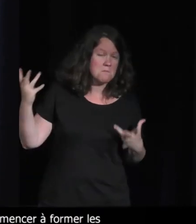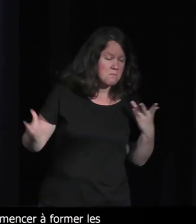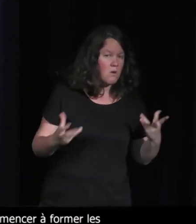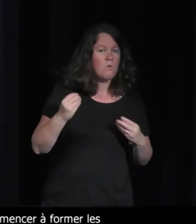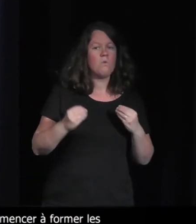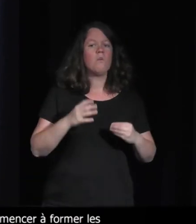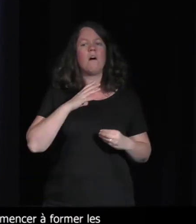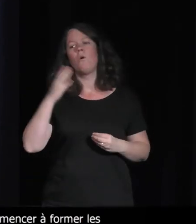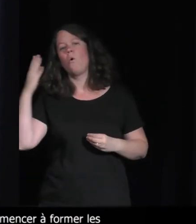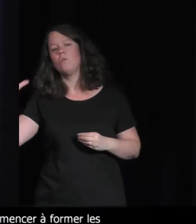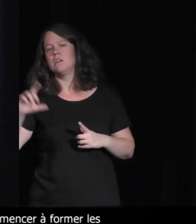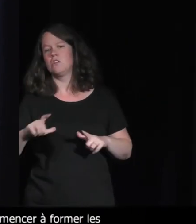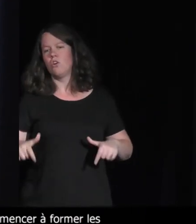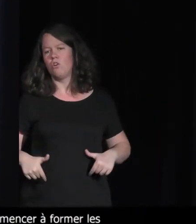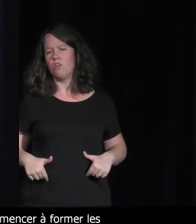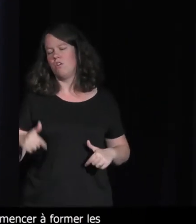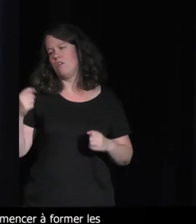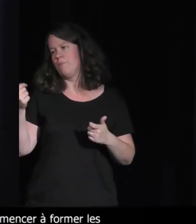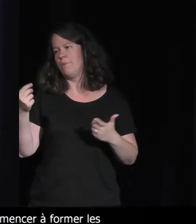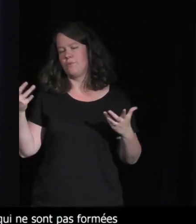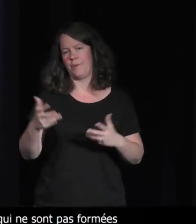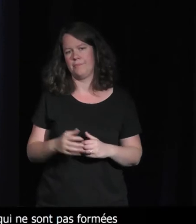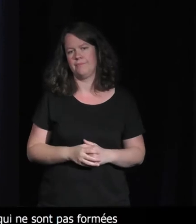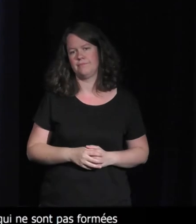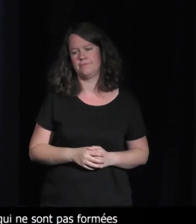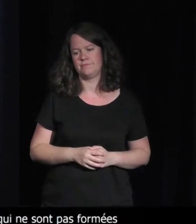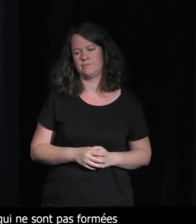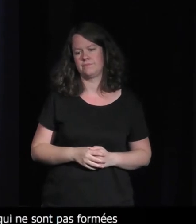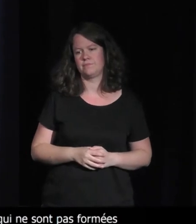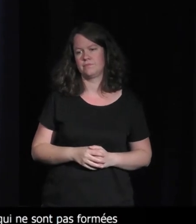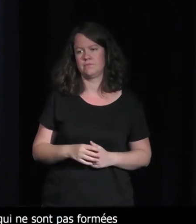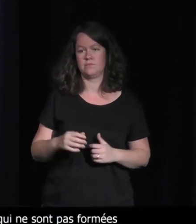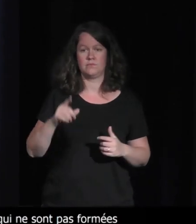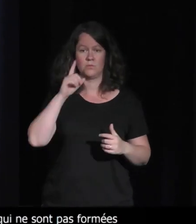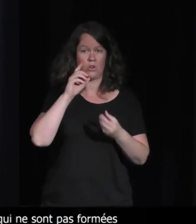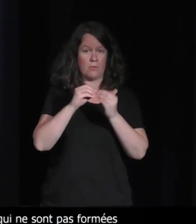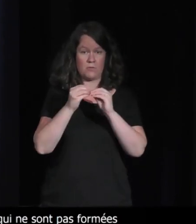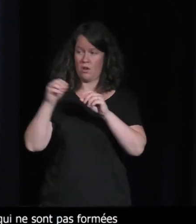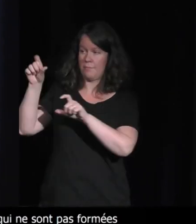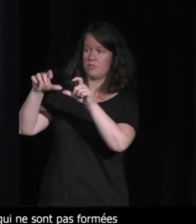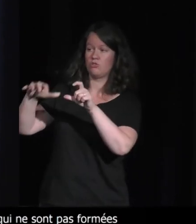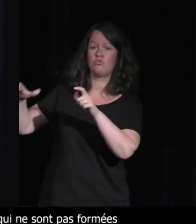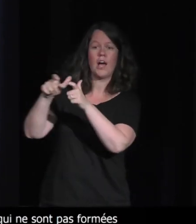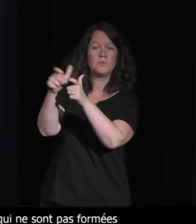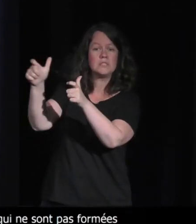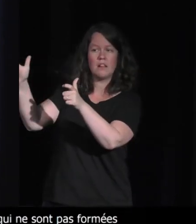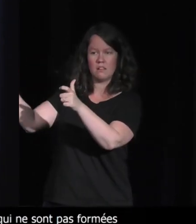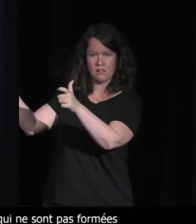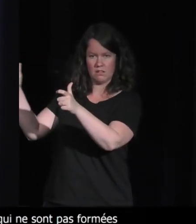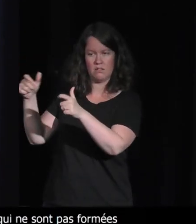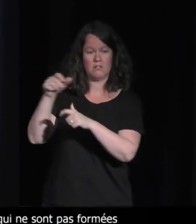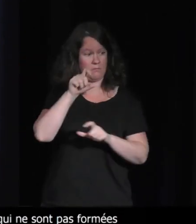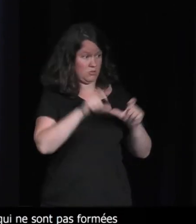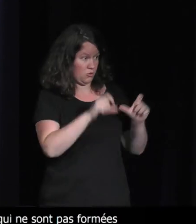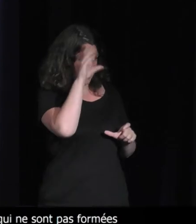qui est de proposer au marché des gens employables. Et du coup, avoir des compétences sur les engers environnementaux ne rentre pas